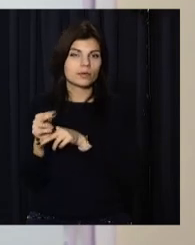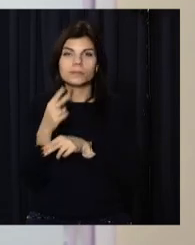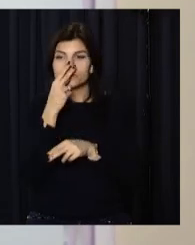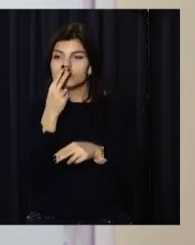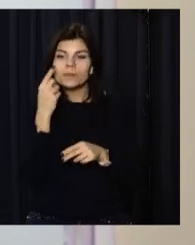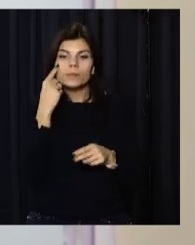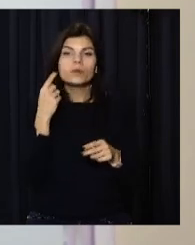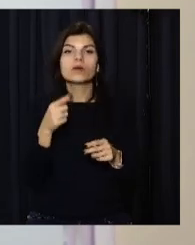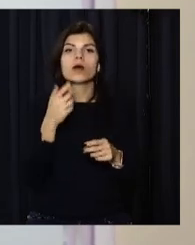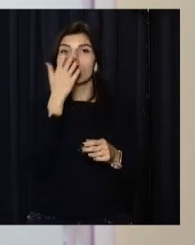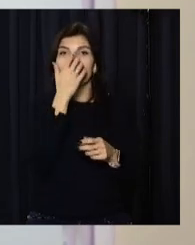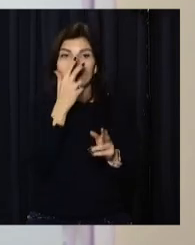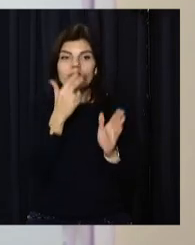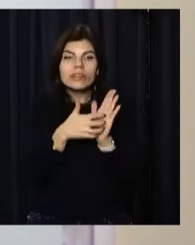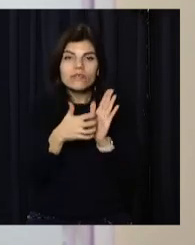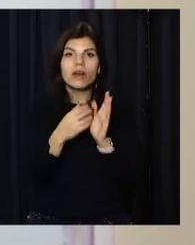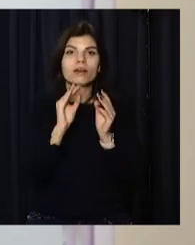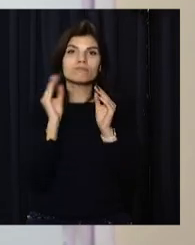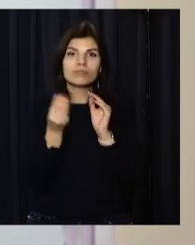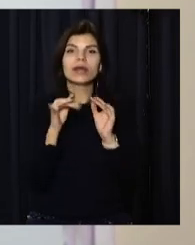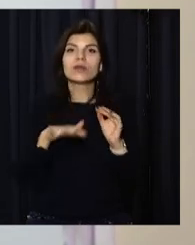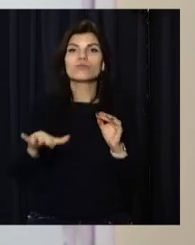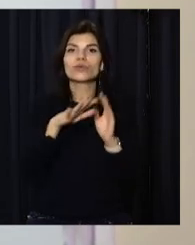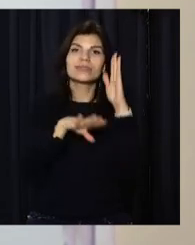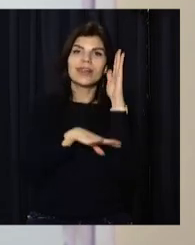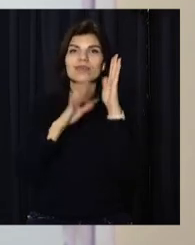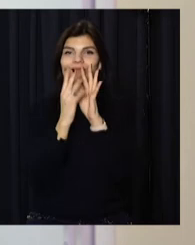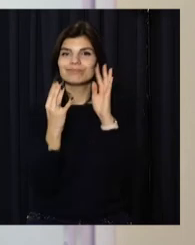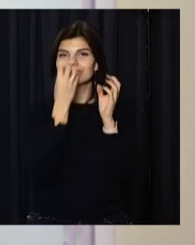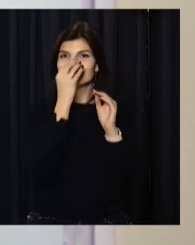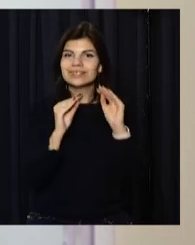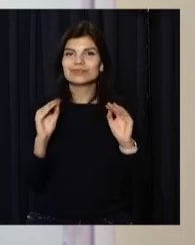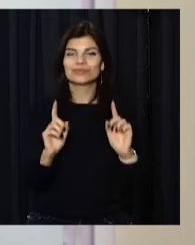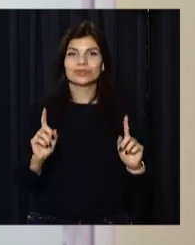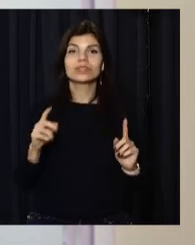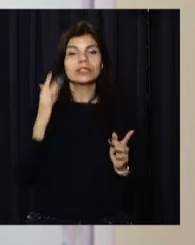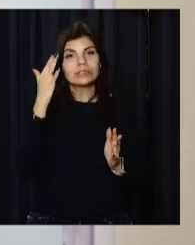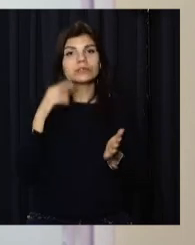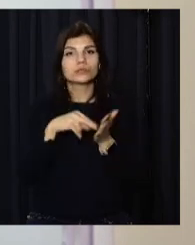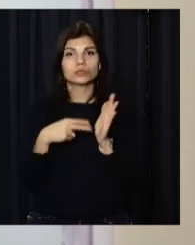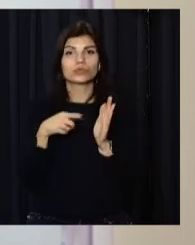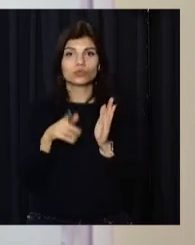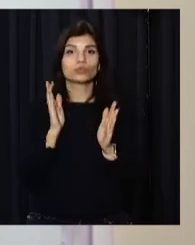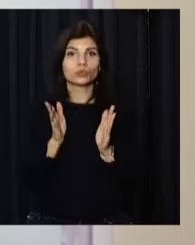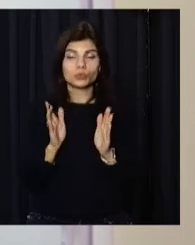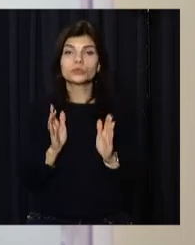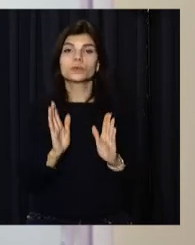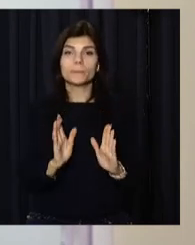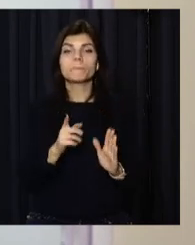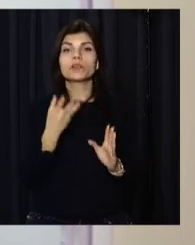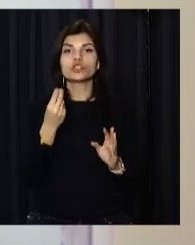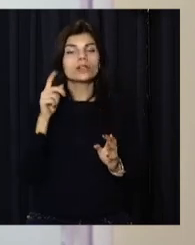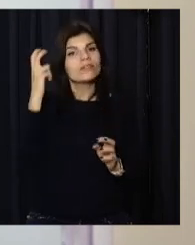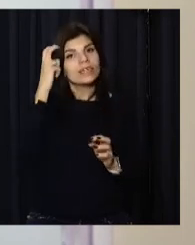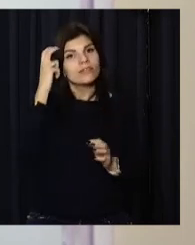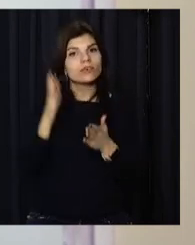урахуванням утеплення всіх фасадів та благоустрію території. І в цьому році ми плануємо розпочати реалізацію цього проєкту. Також ми впадали